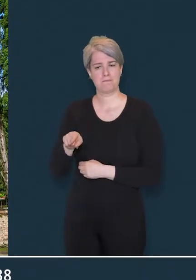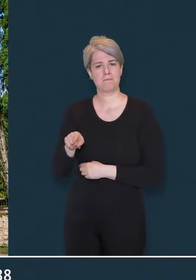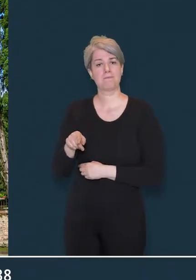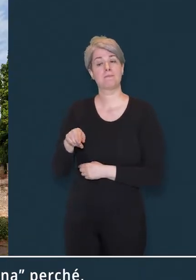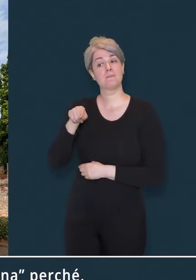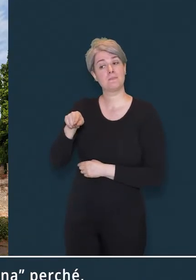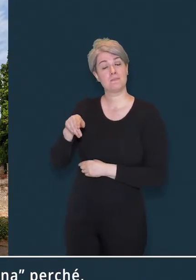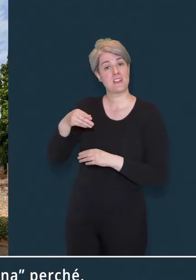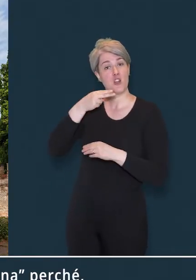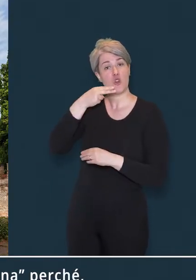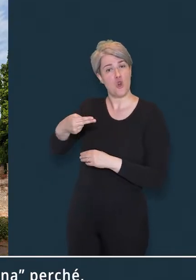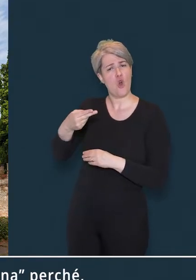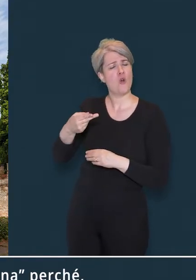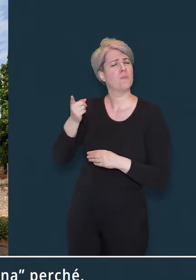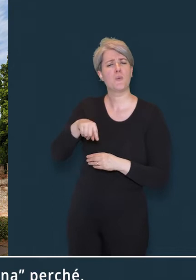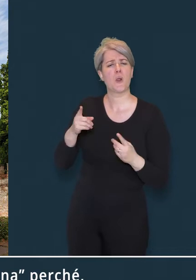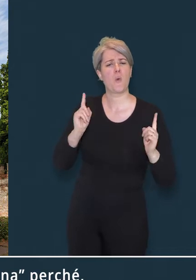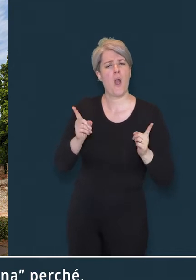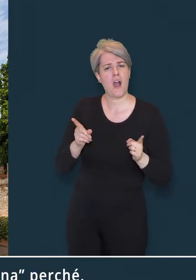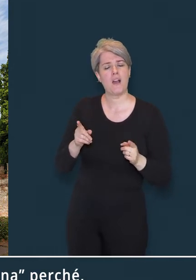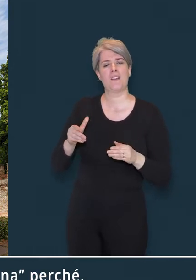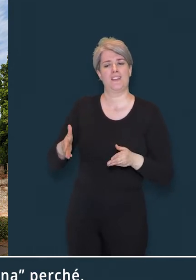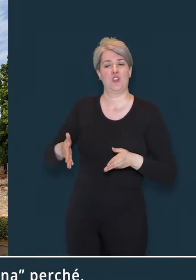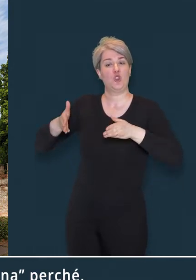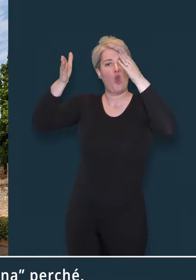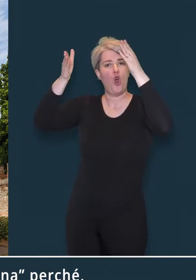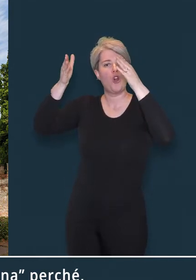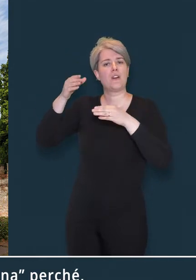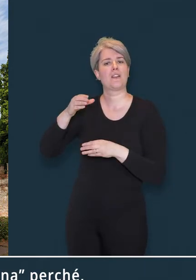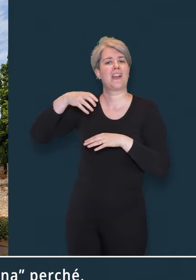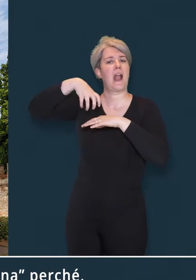e detta anche torre della campana